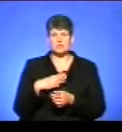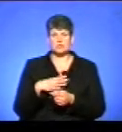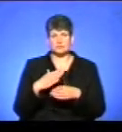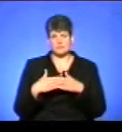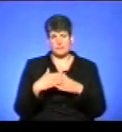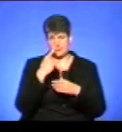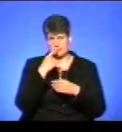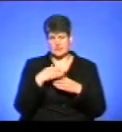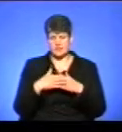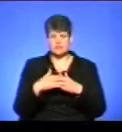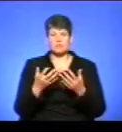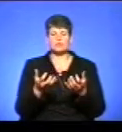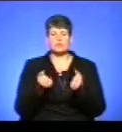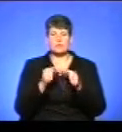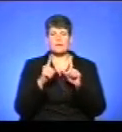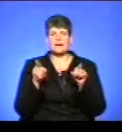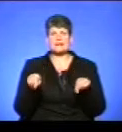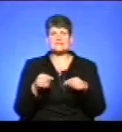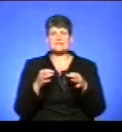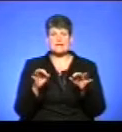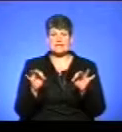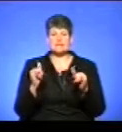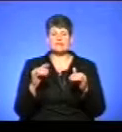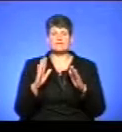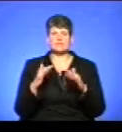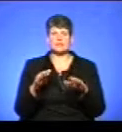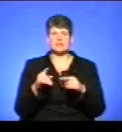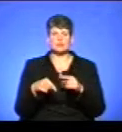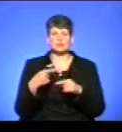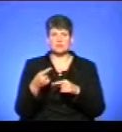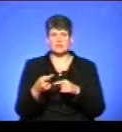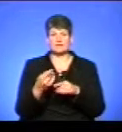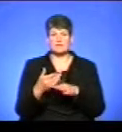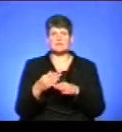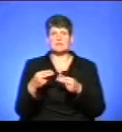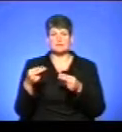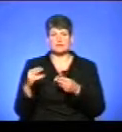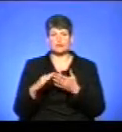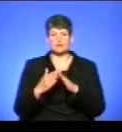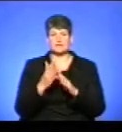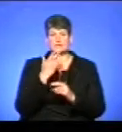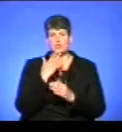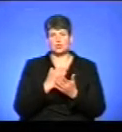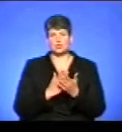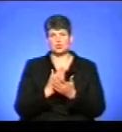днях, що ми отримаємо ліцензію, і вже в другій хвилі ми підпишемо угоду з Національною службою.